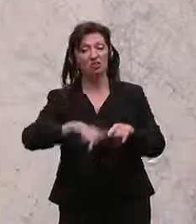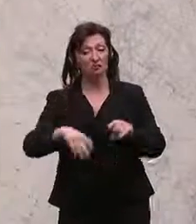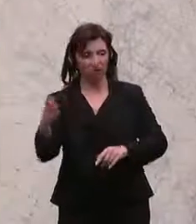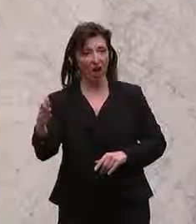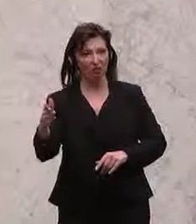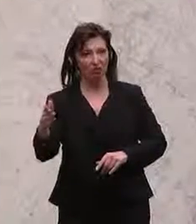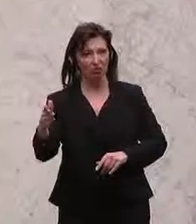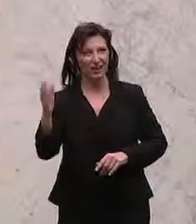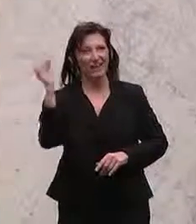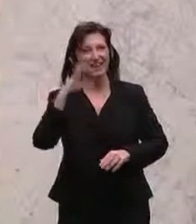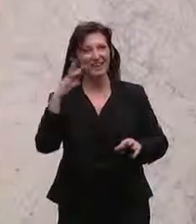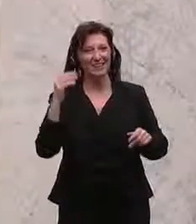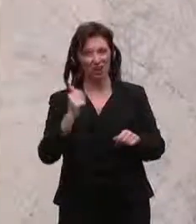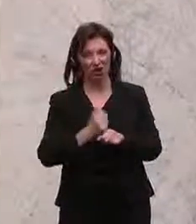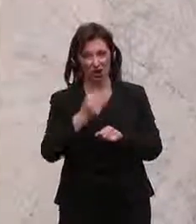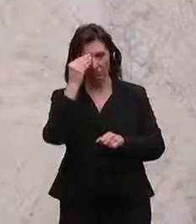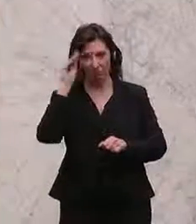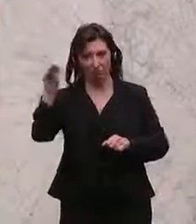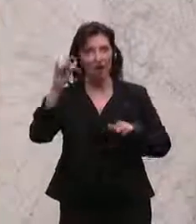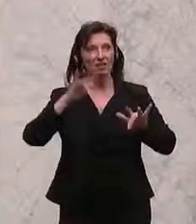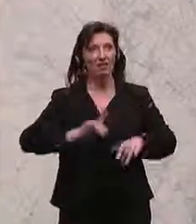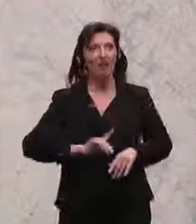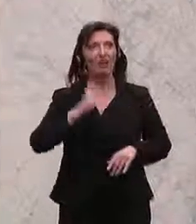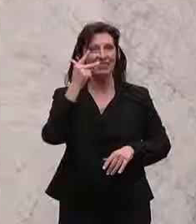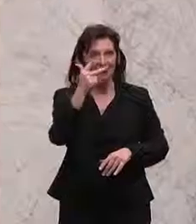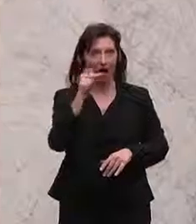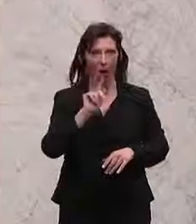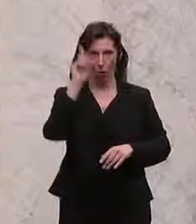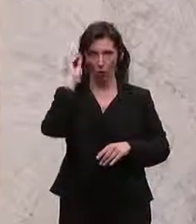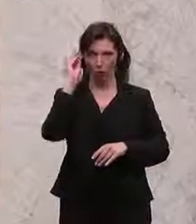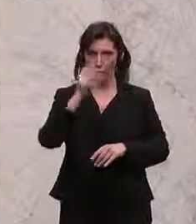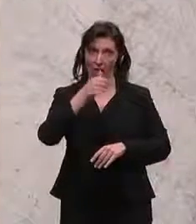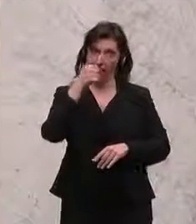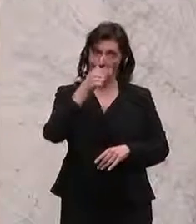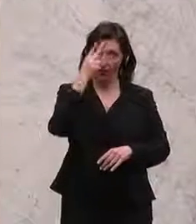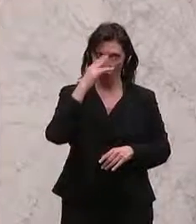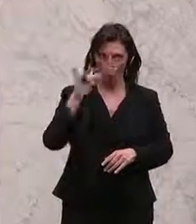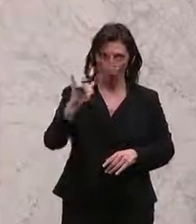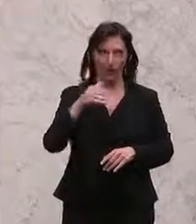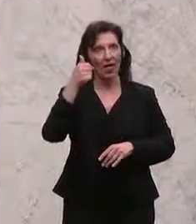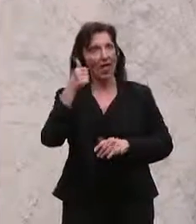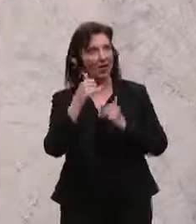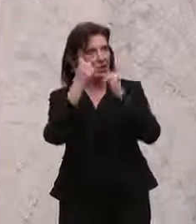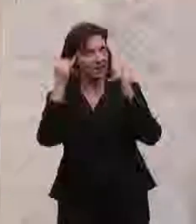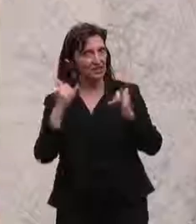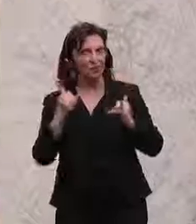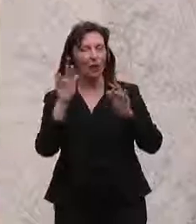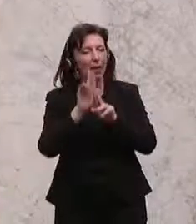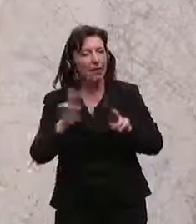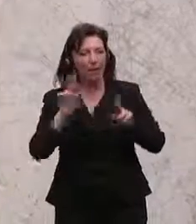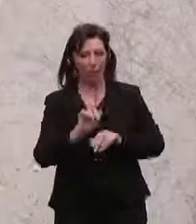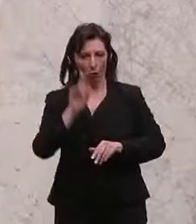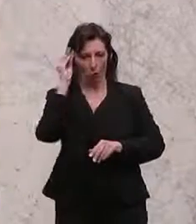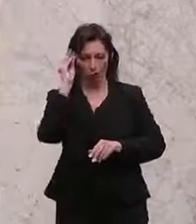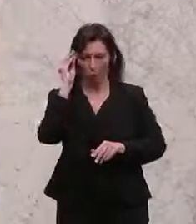dass das kleine Lichtenstein drei Hochschulen hat, eine Universität, eine hochschulähnliche Einrichtung. Ich darf Sie